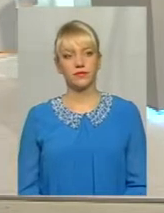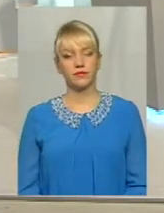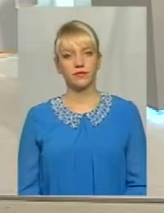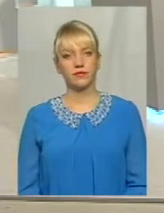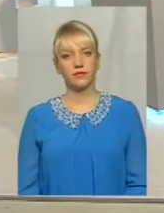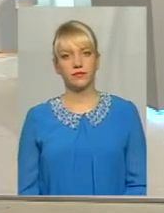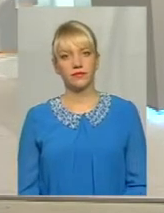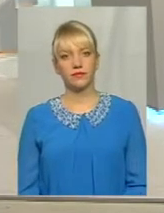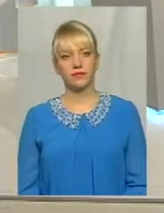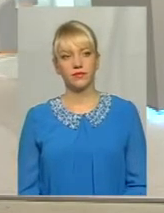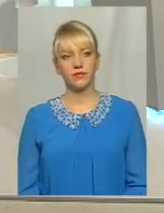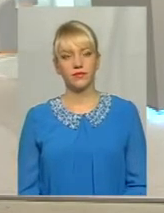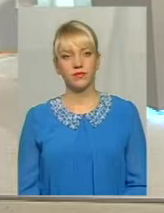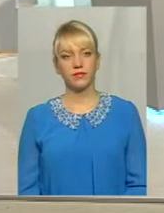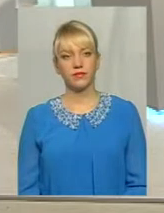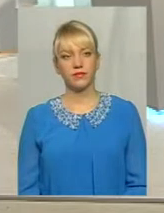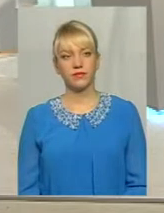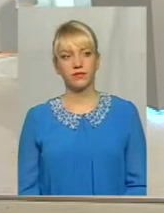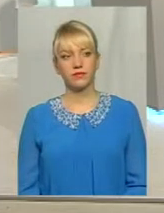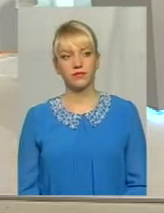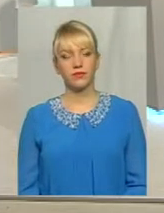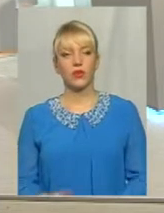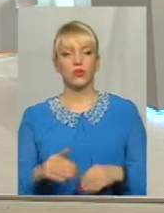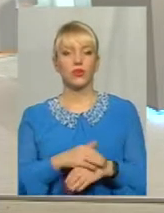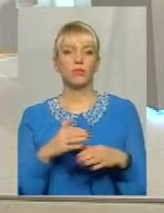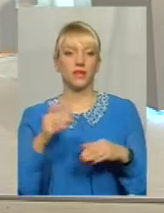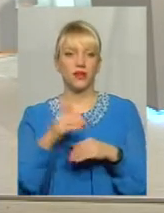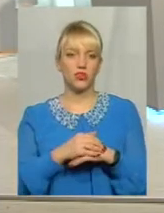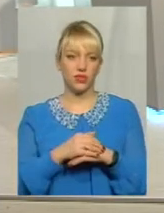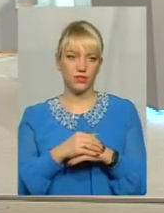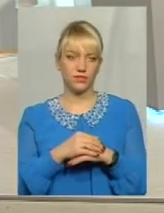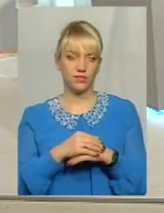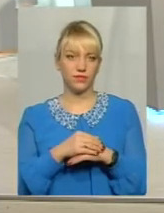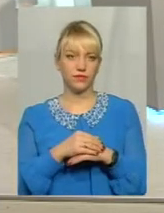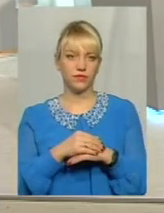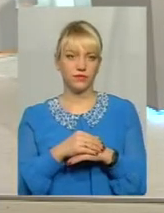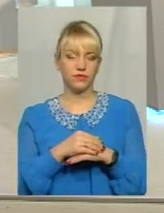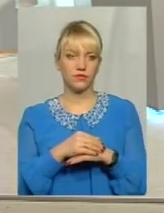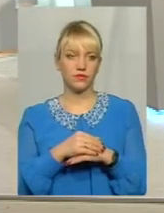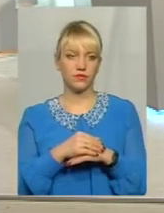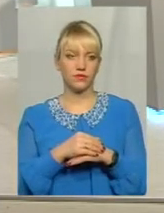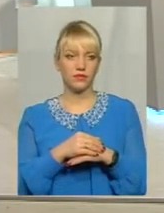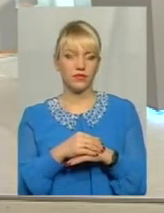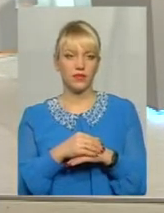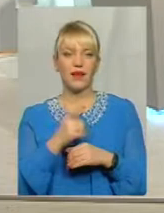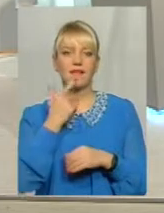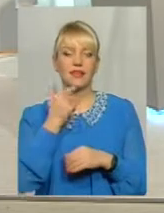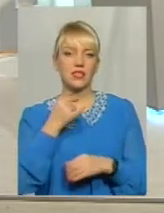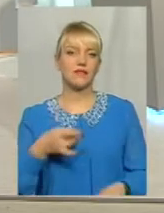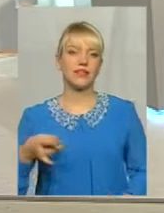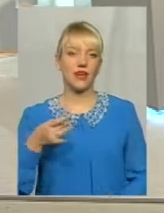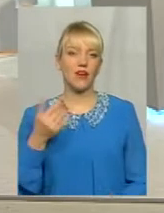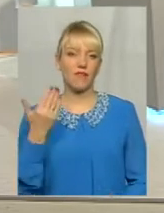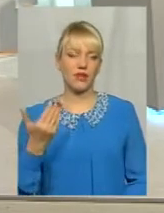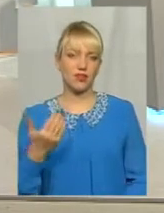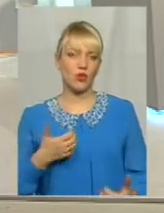Алло, ви в ефірі говоріть. Алло. Доброго здоров'я, ми вас чуємо. Добрий вечір. Добрий вечір. Це з Касилінського району